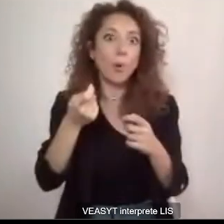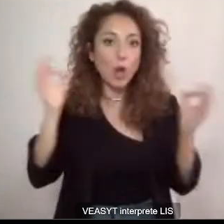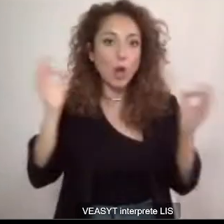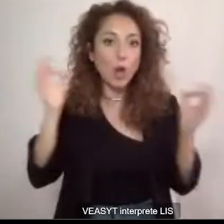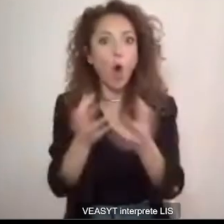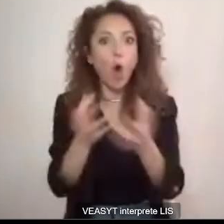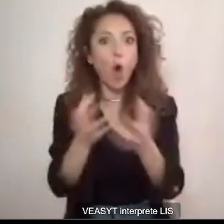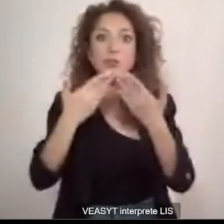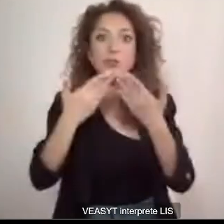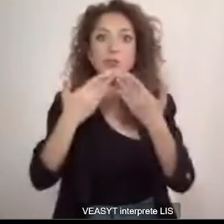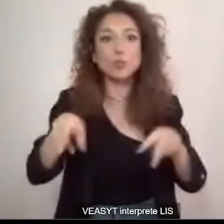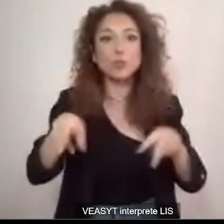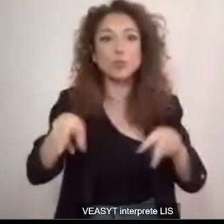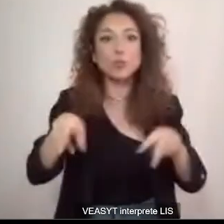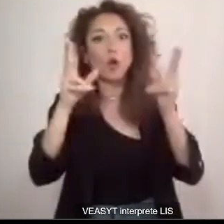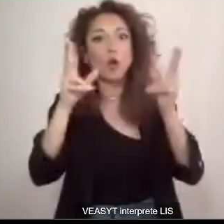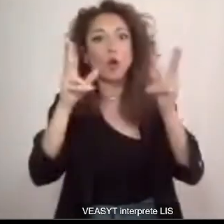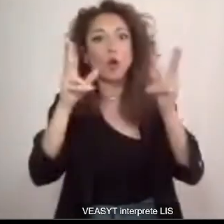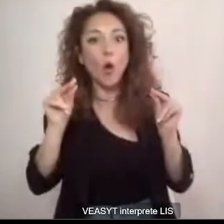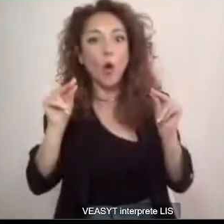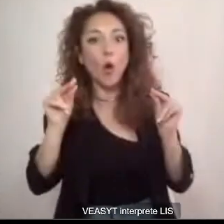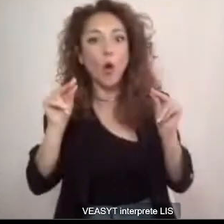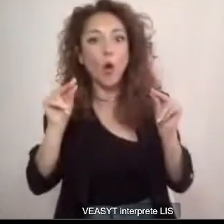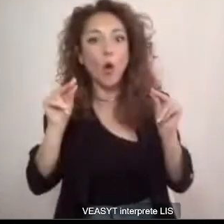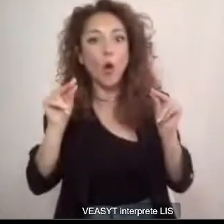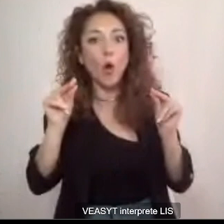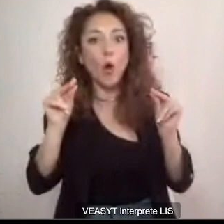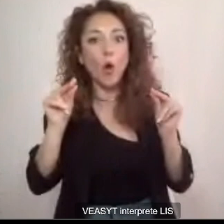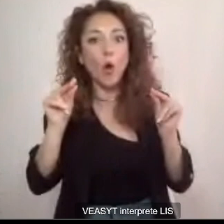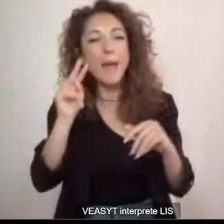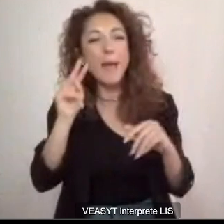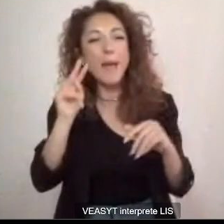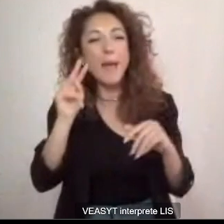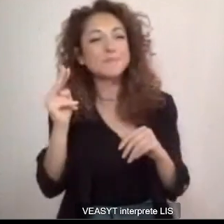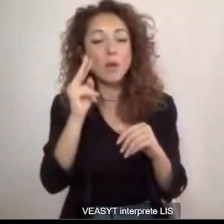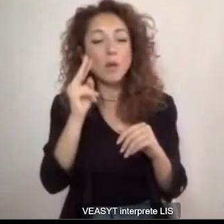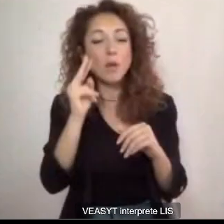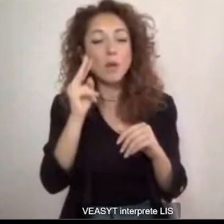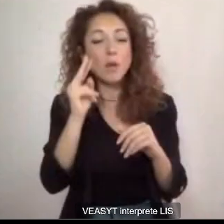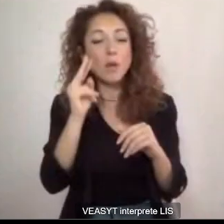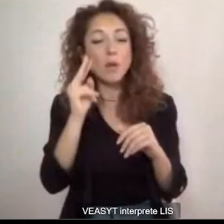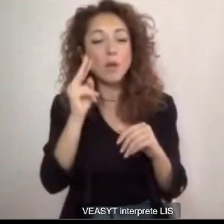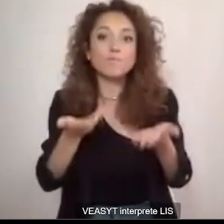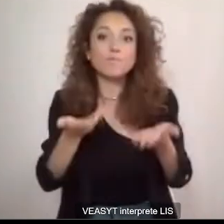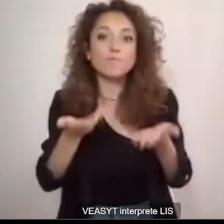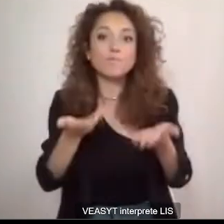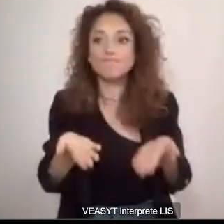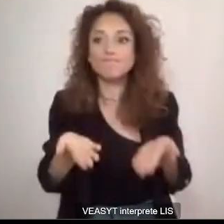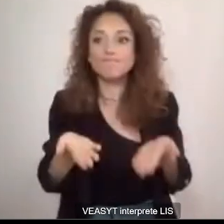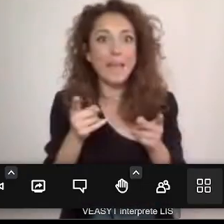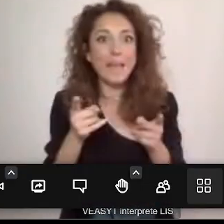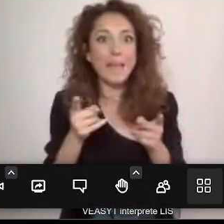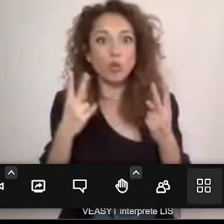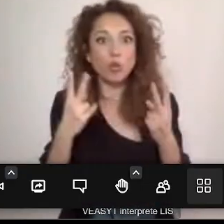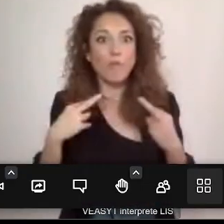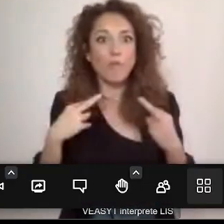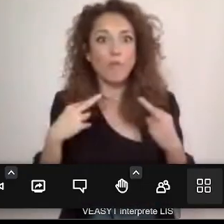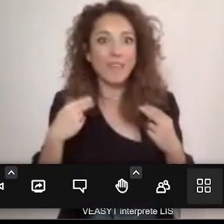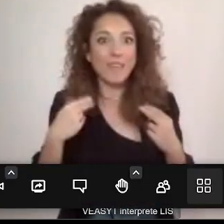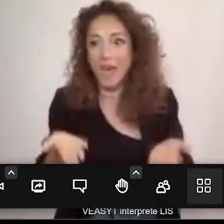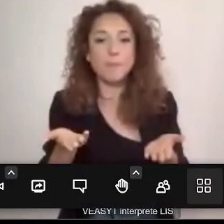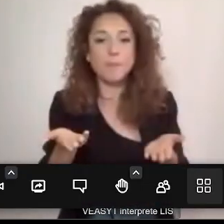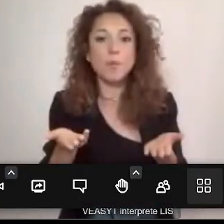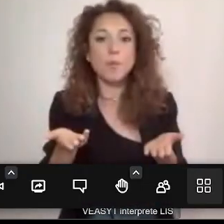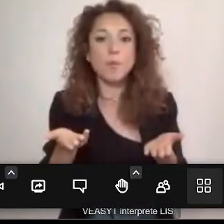è veramente adatto ai tempi in cui viviamo ma se pensiamo anche a quello che poteva